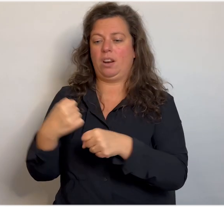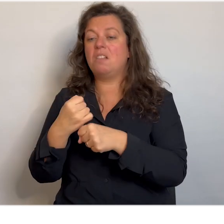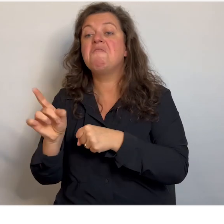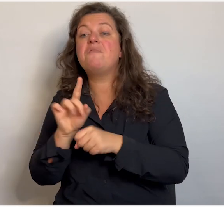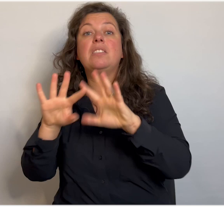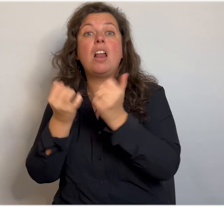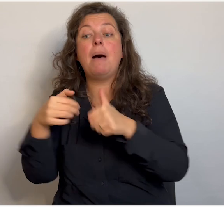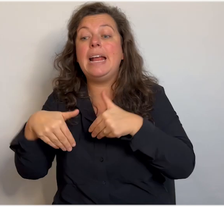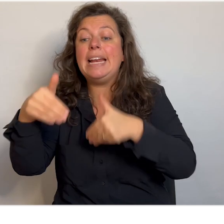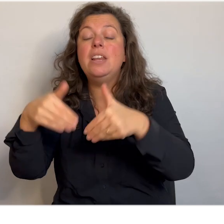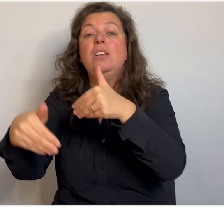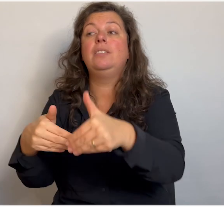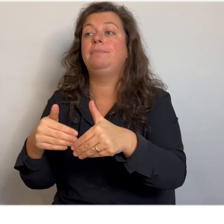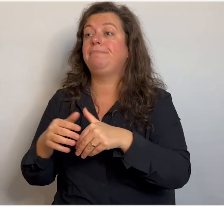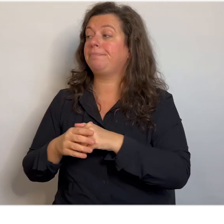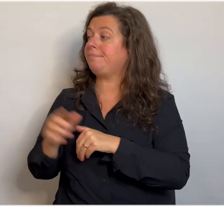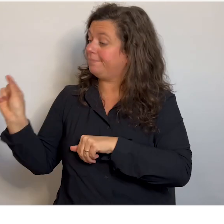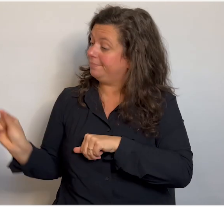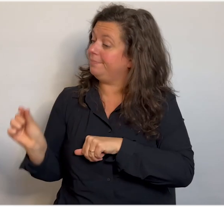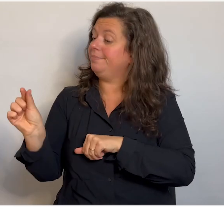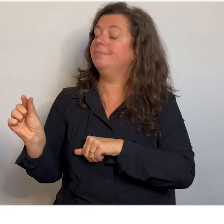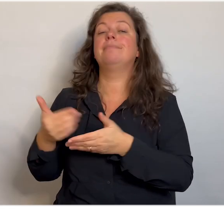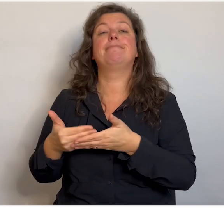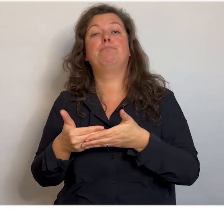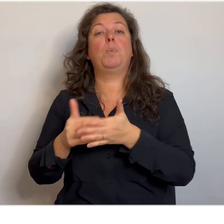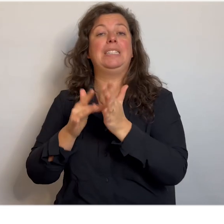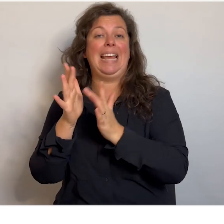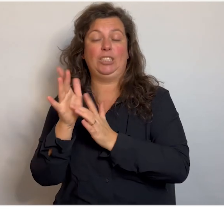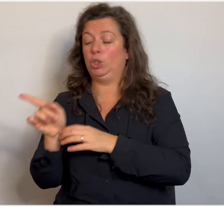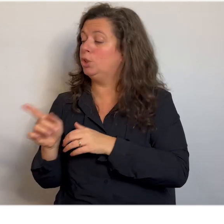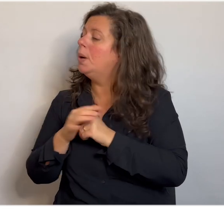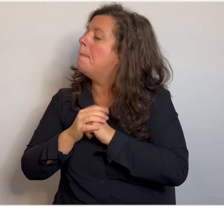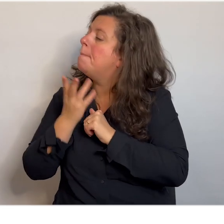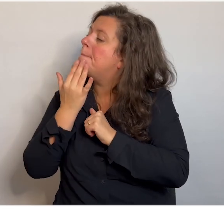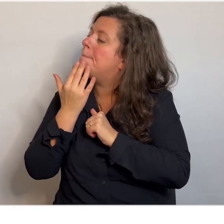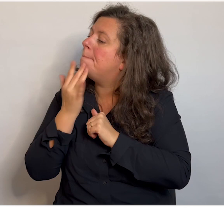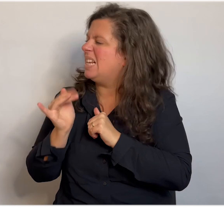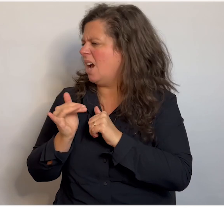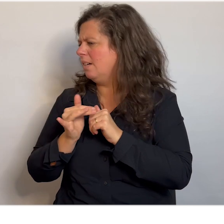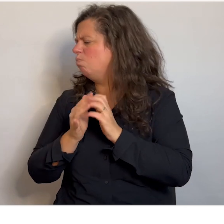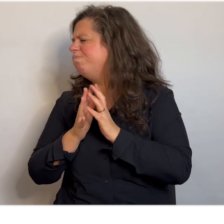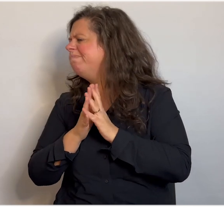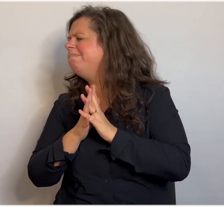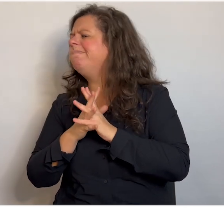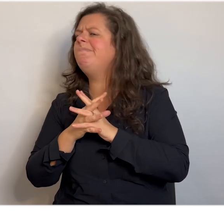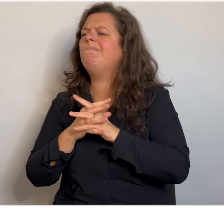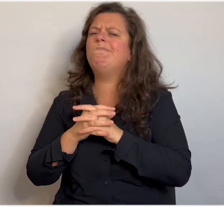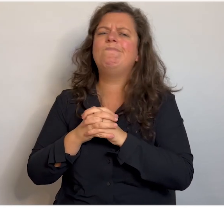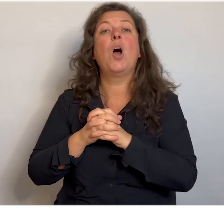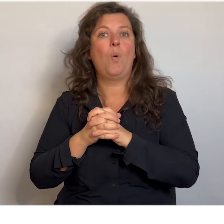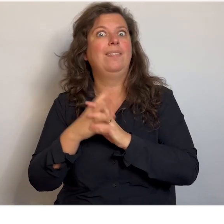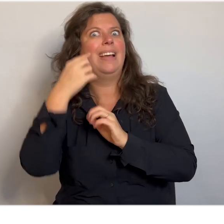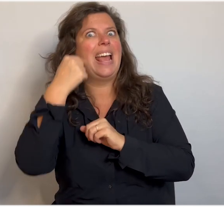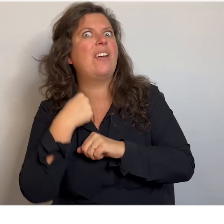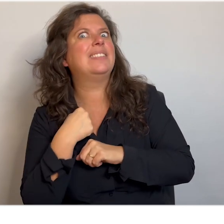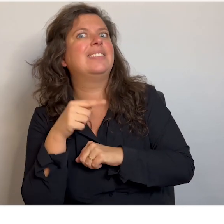Wat er allemaal ingaat? Ja, nou sowieso deze natuurlijk. Ja, poppetje Jezus. Want dat is Jezus zelf. Uhm, ja. Oh, oh. Ik weet